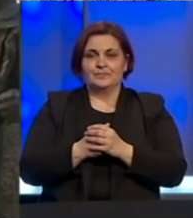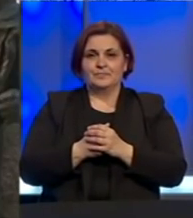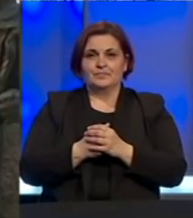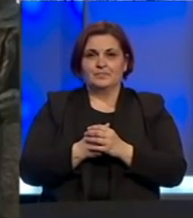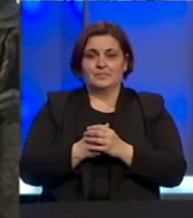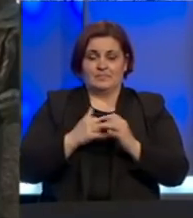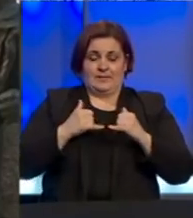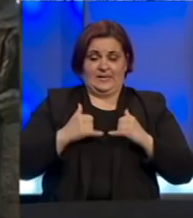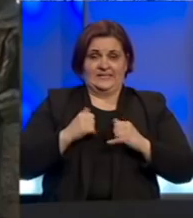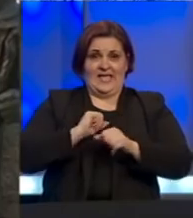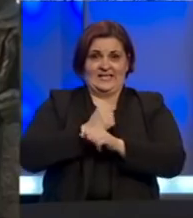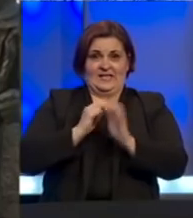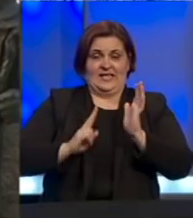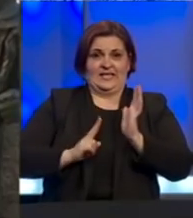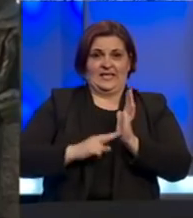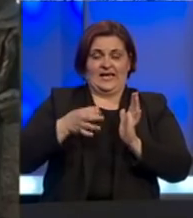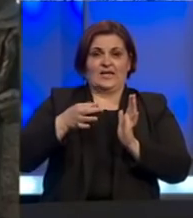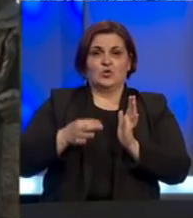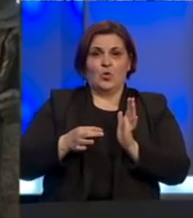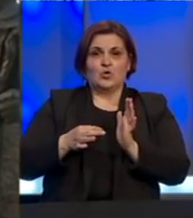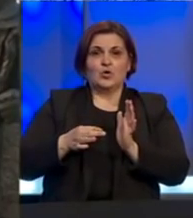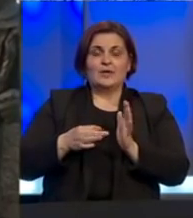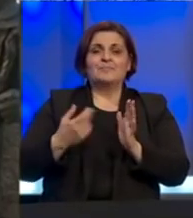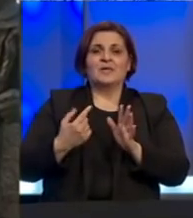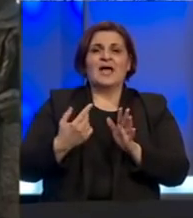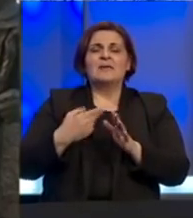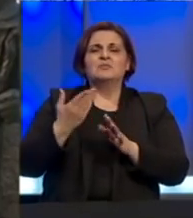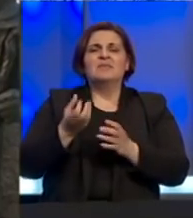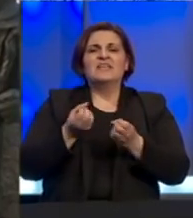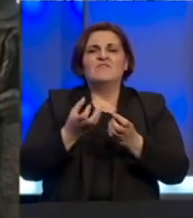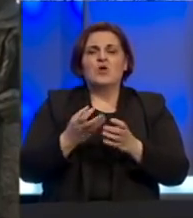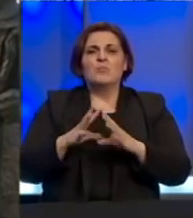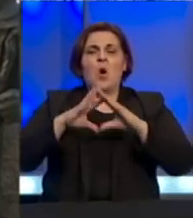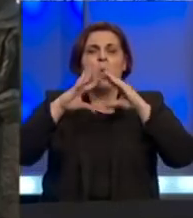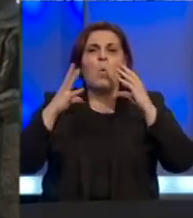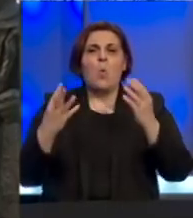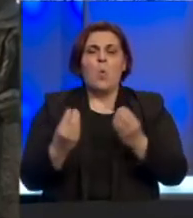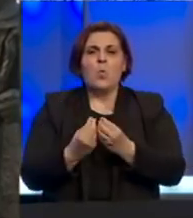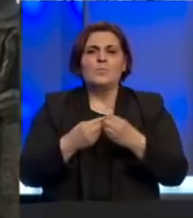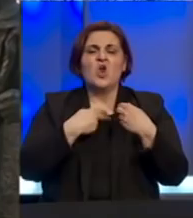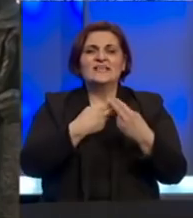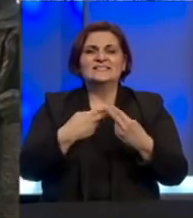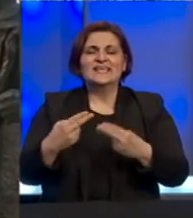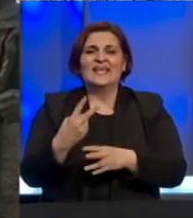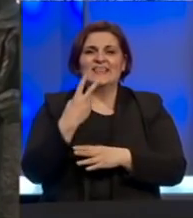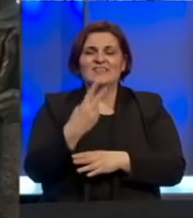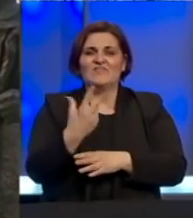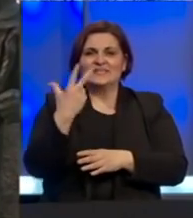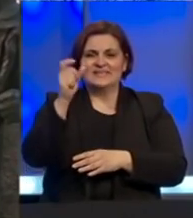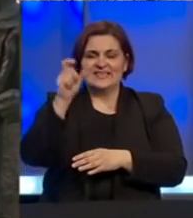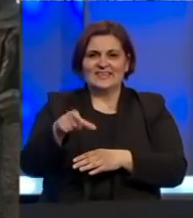Trenutačno u Hercegovačkoj Retonskoj županiji, prema posljednjim informacijama, ukupno je zaraženo 23